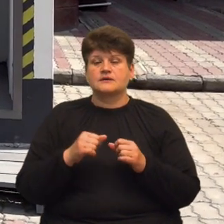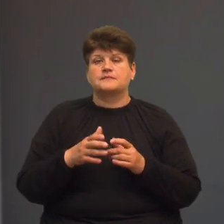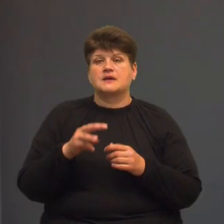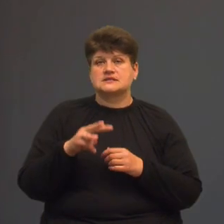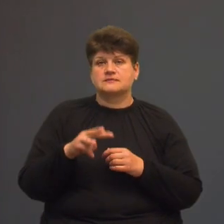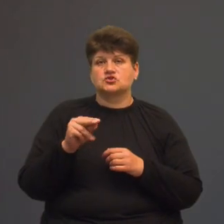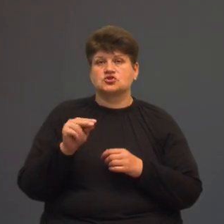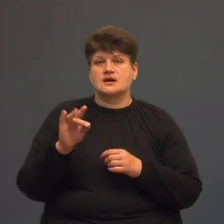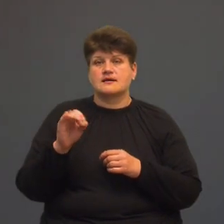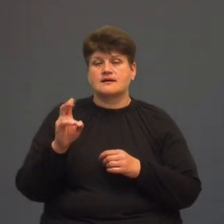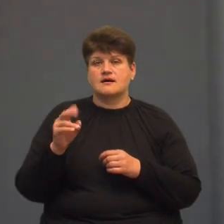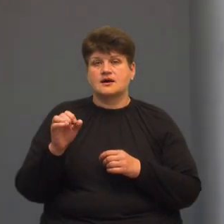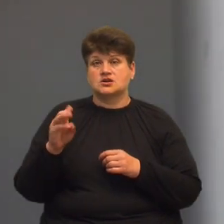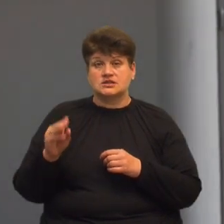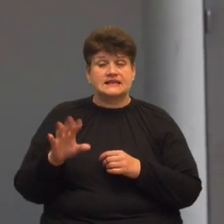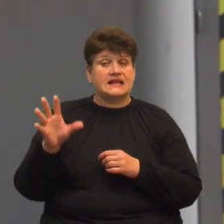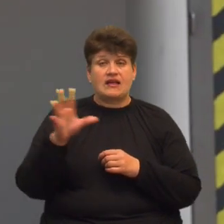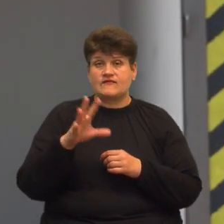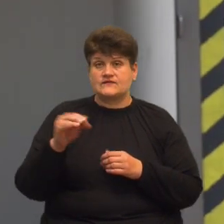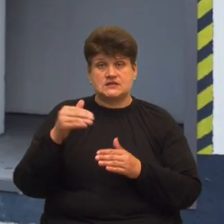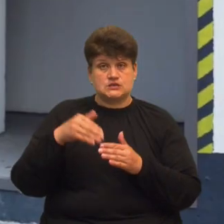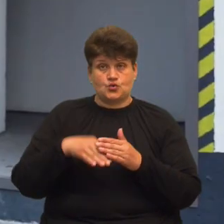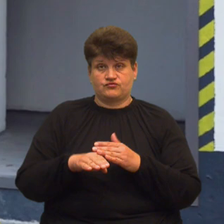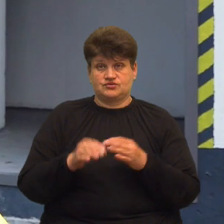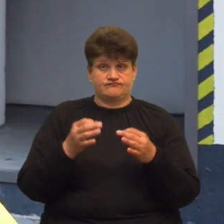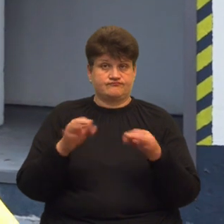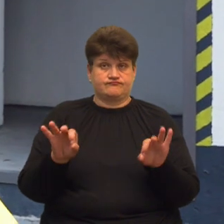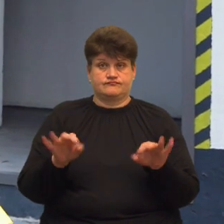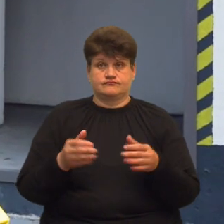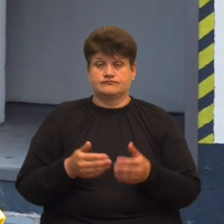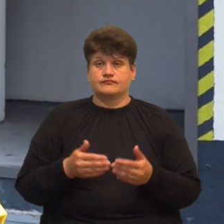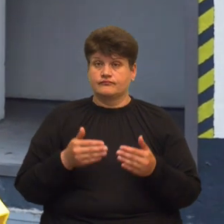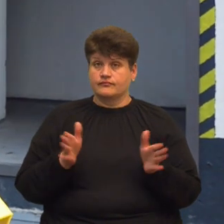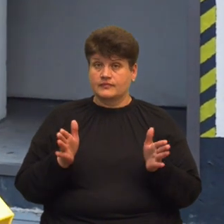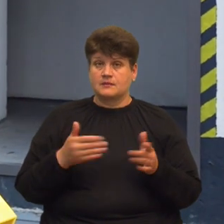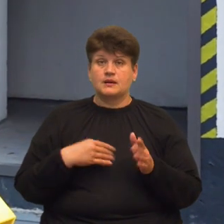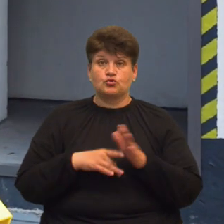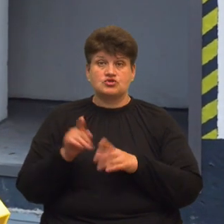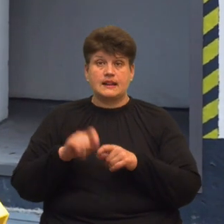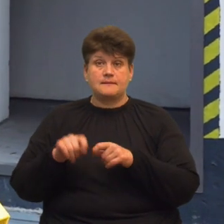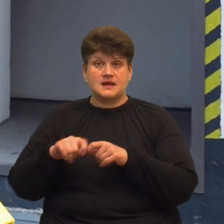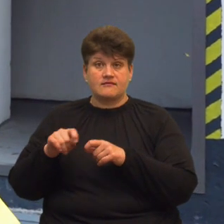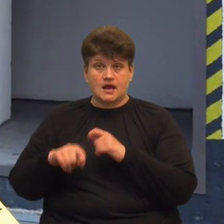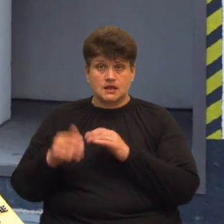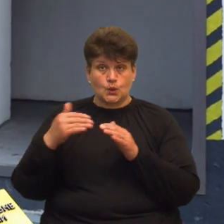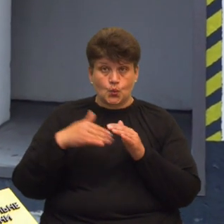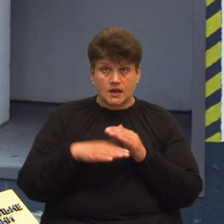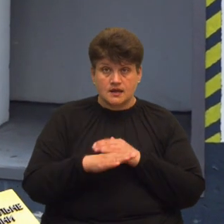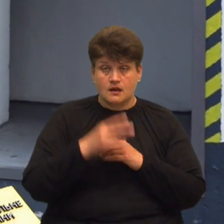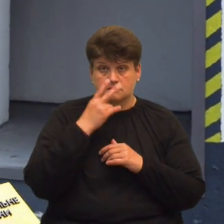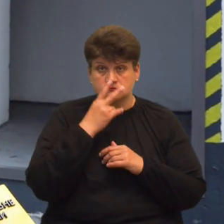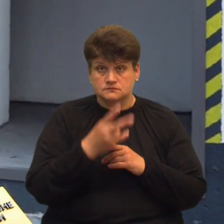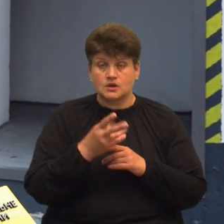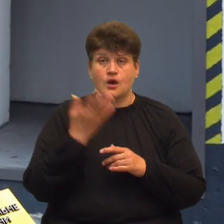Черкашин. За його словами, не всі сховища доступні. Ми з колегами почали перевіряти деякі укриття і виявили, що під час